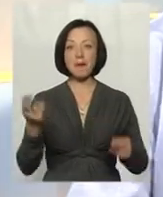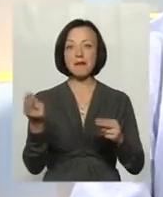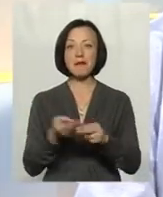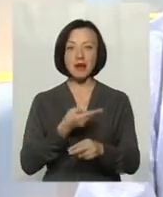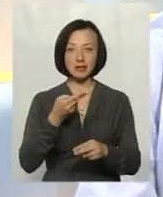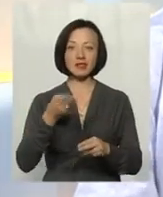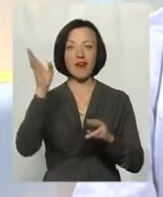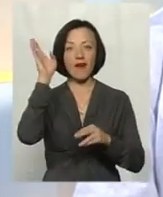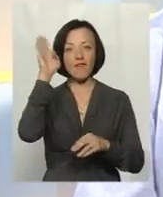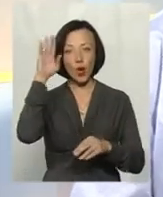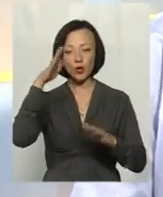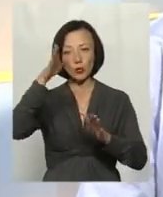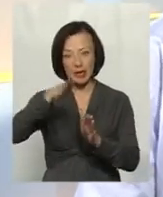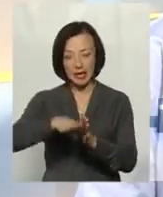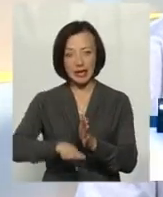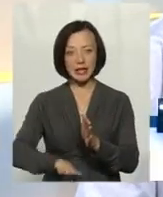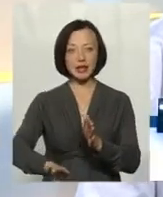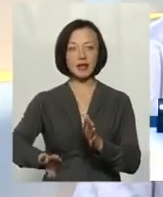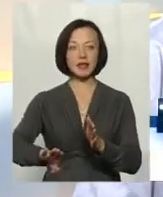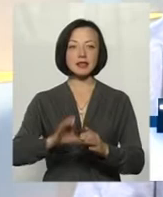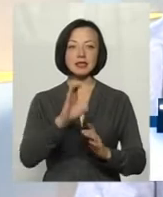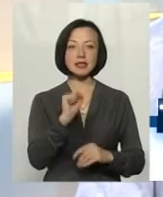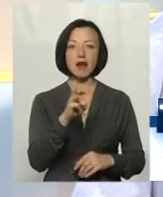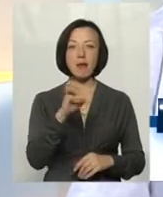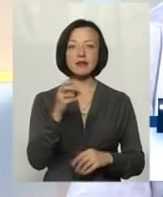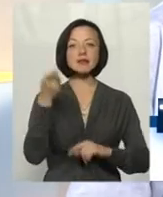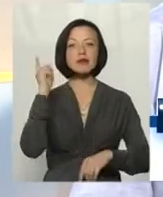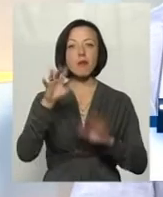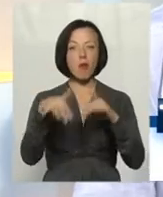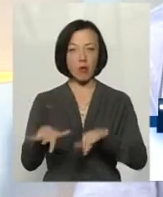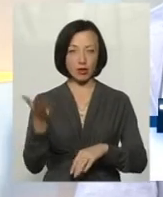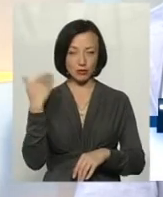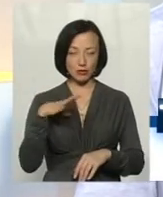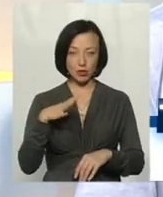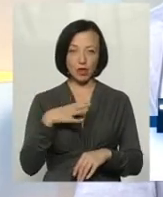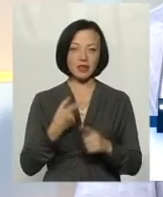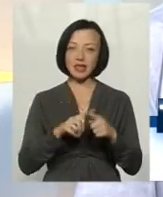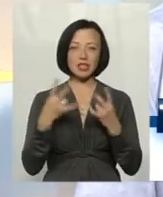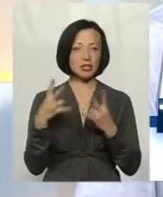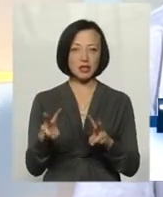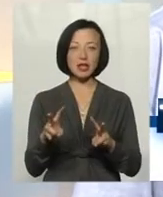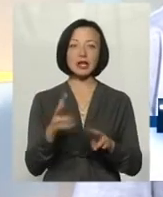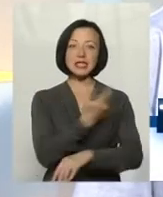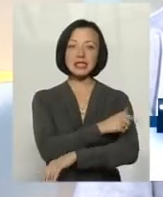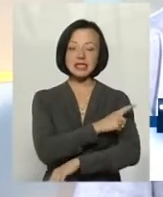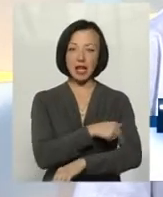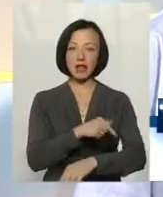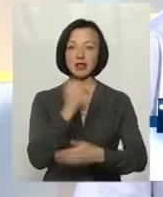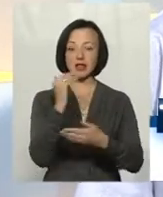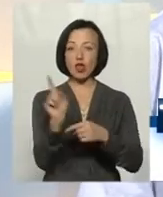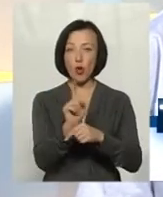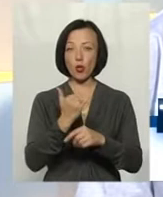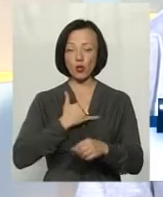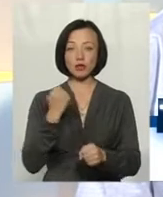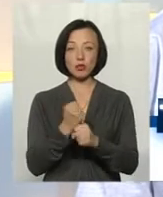Самецького моря. І звідси йде органіка, яка дає той амонію. Він не шкідливий. Просто в нас сам пінод зроблений таким